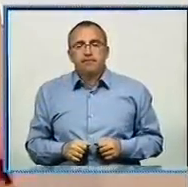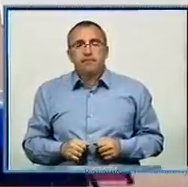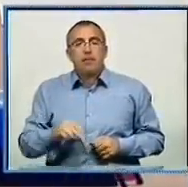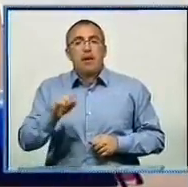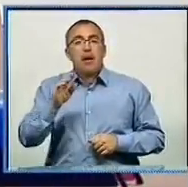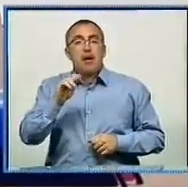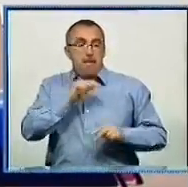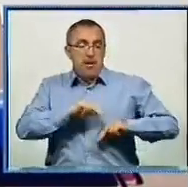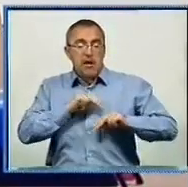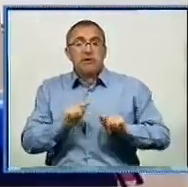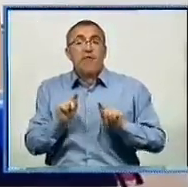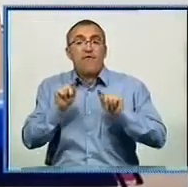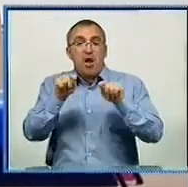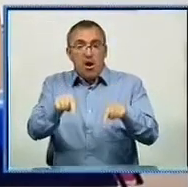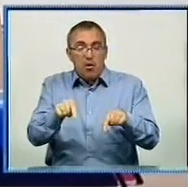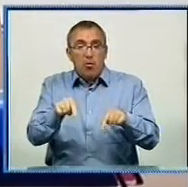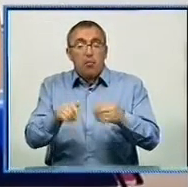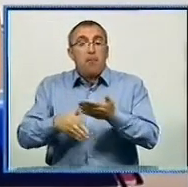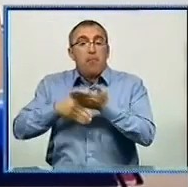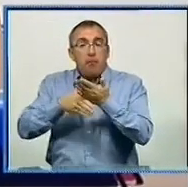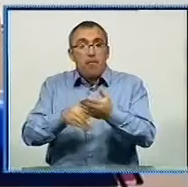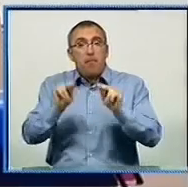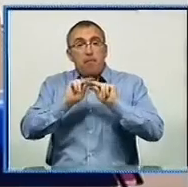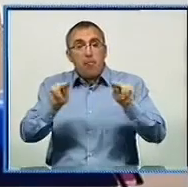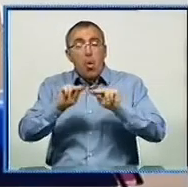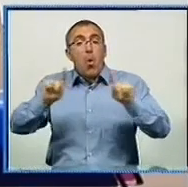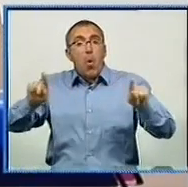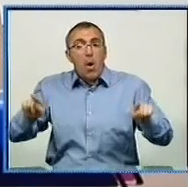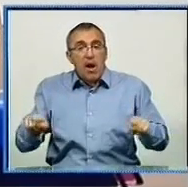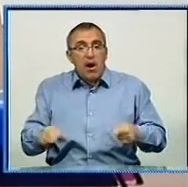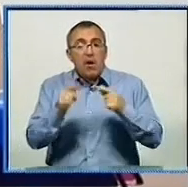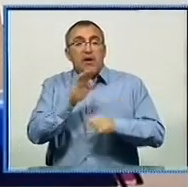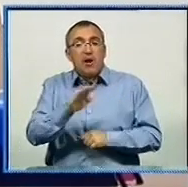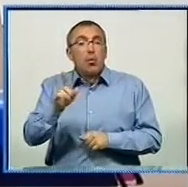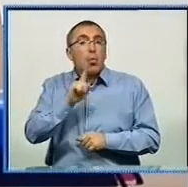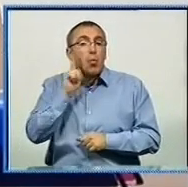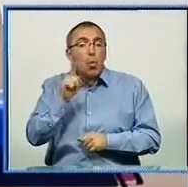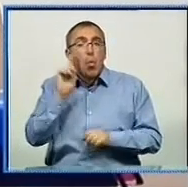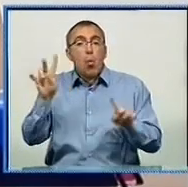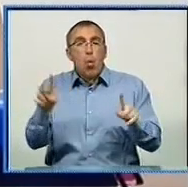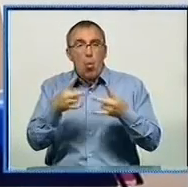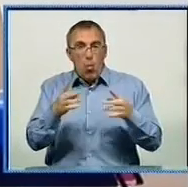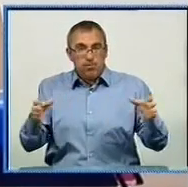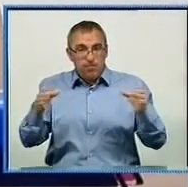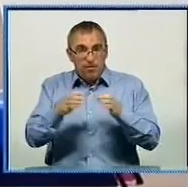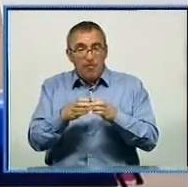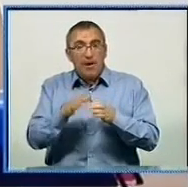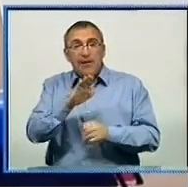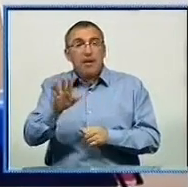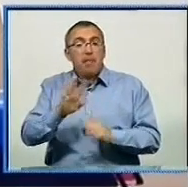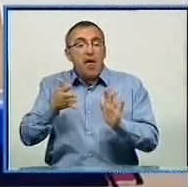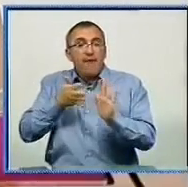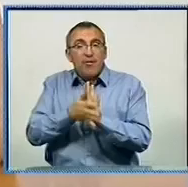Працевлаштування буде організовано за допомогою педагогів-організаторів дитячо-юнацьких клубів. Діти, щоб не